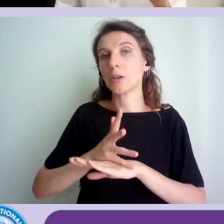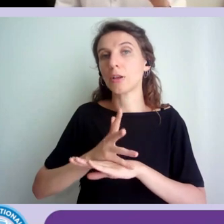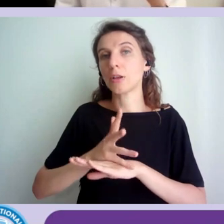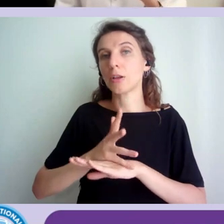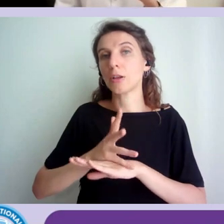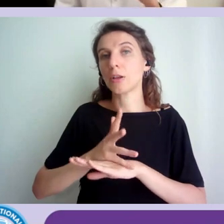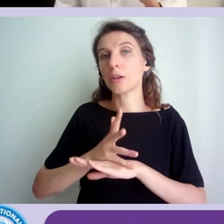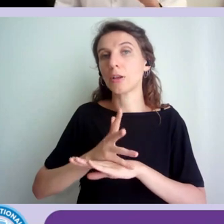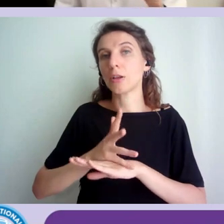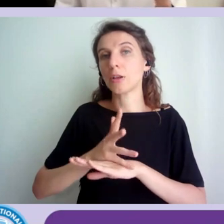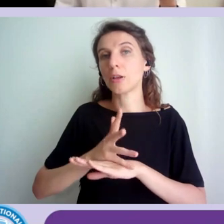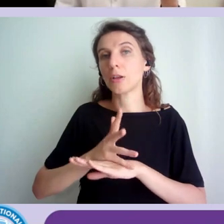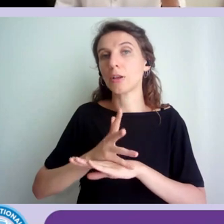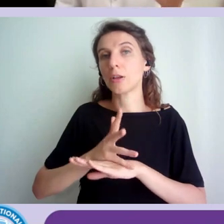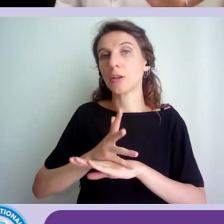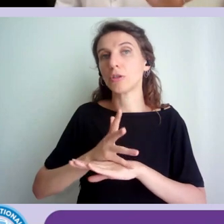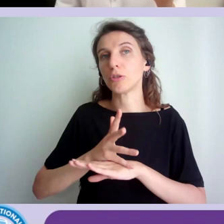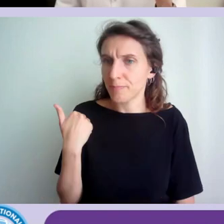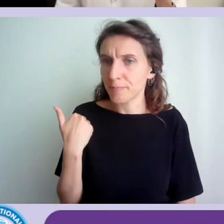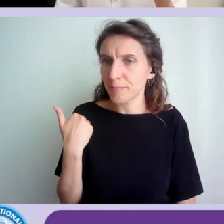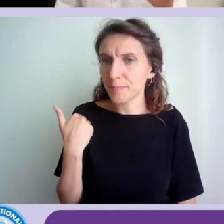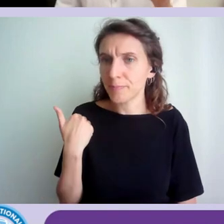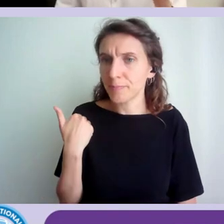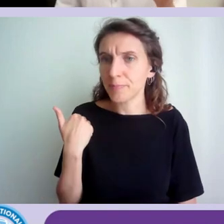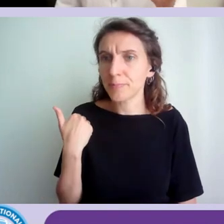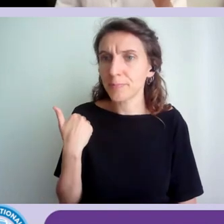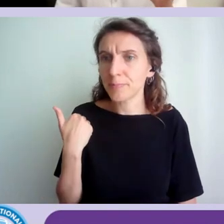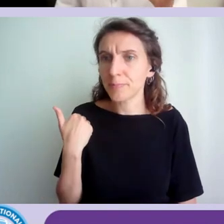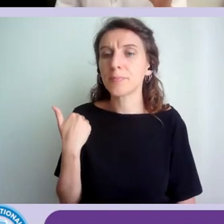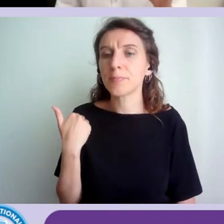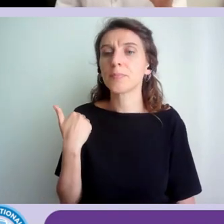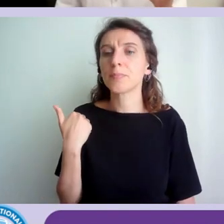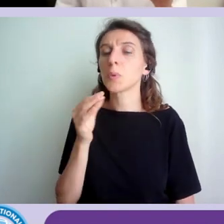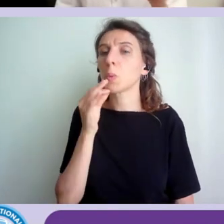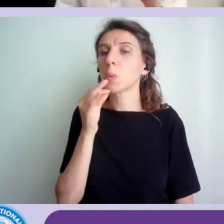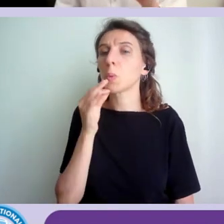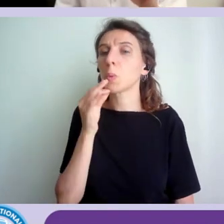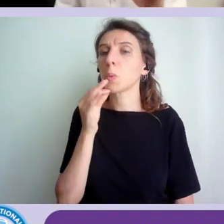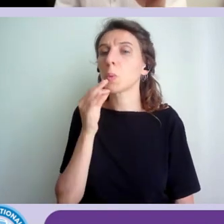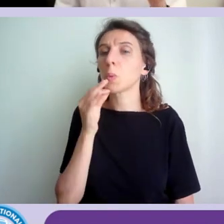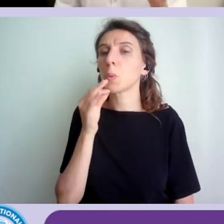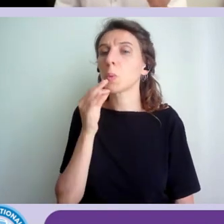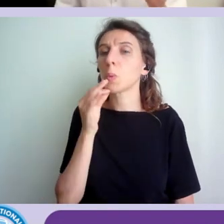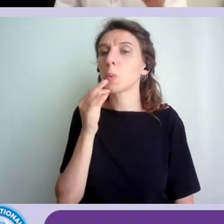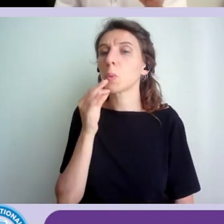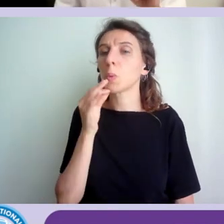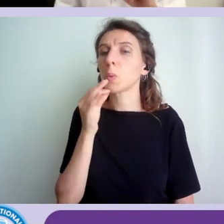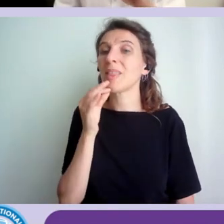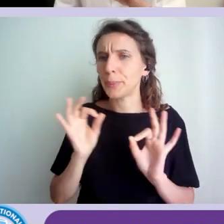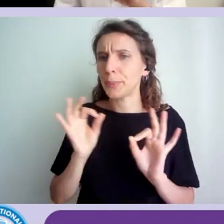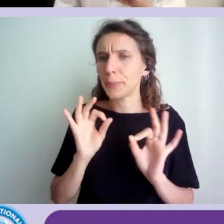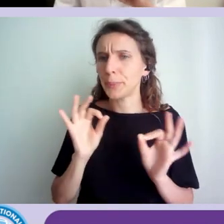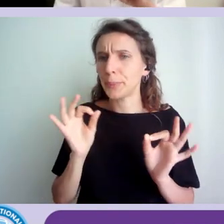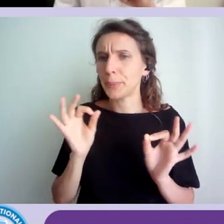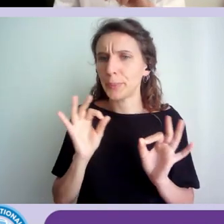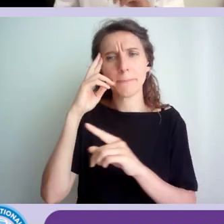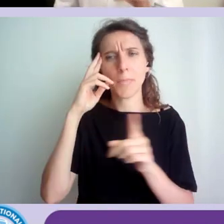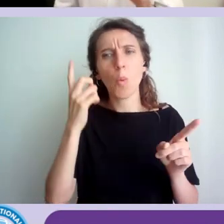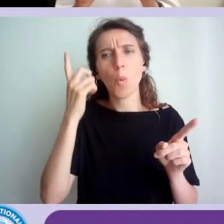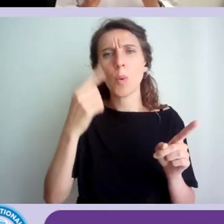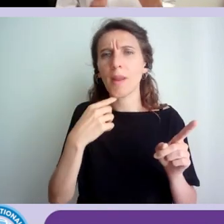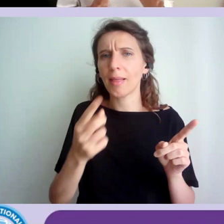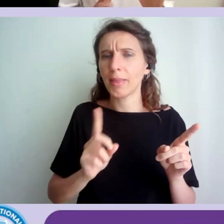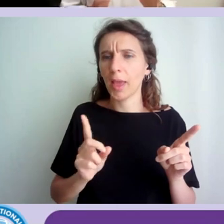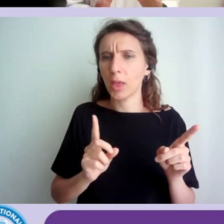precedenza, dunque non mi metterò a dare una definizione di accessibilità, ma ricorderò una cosa che non è stata detta,